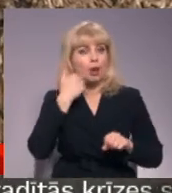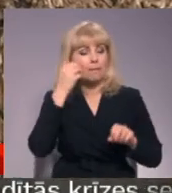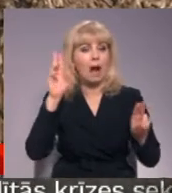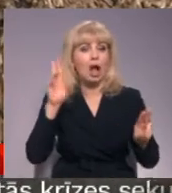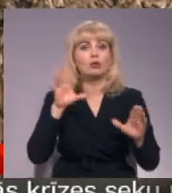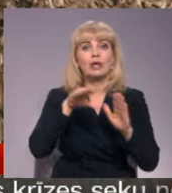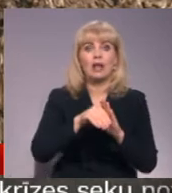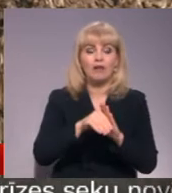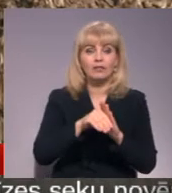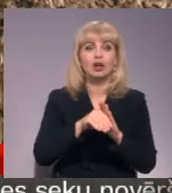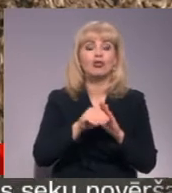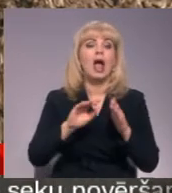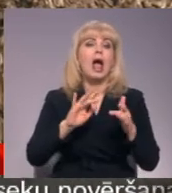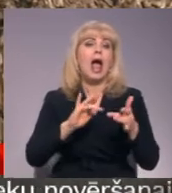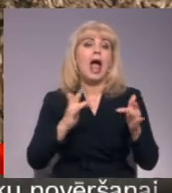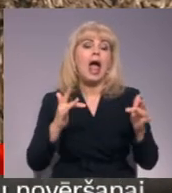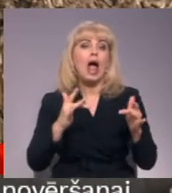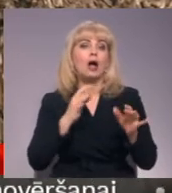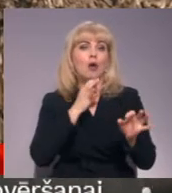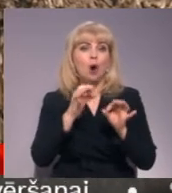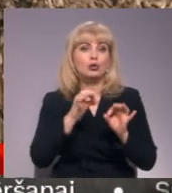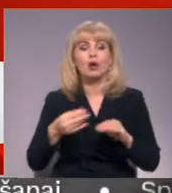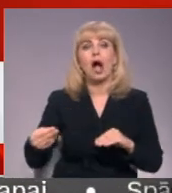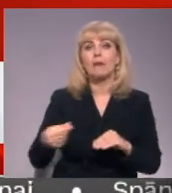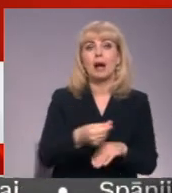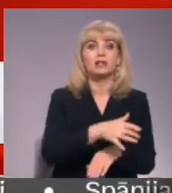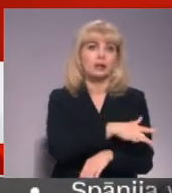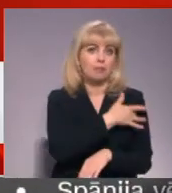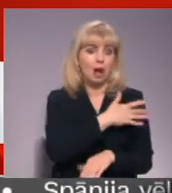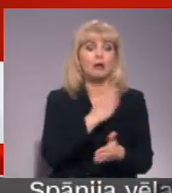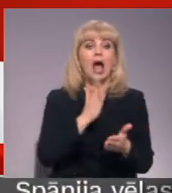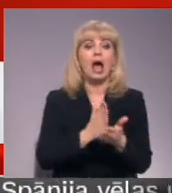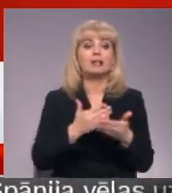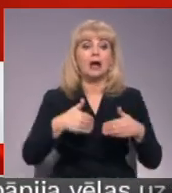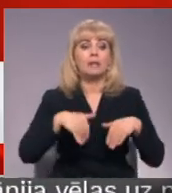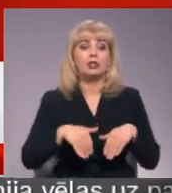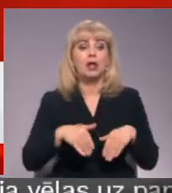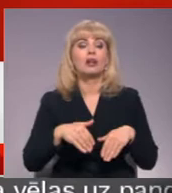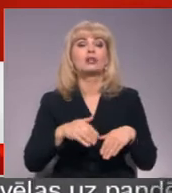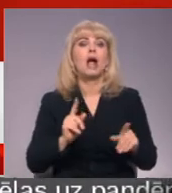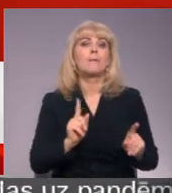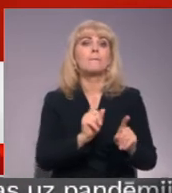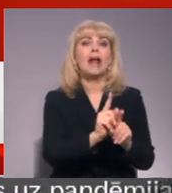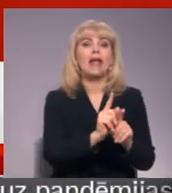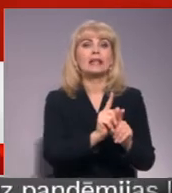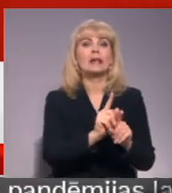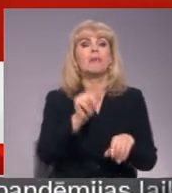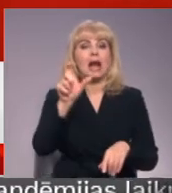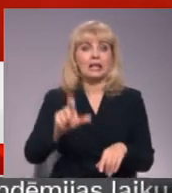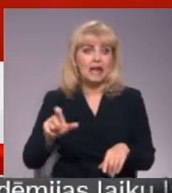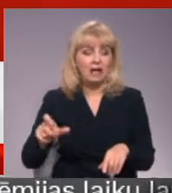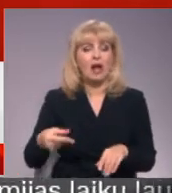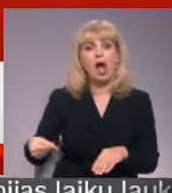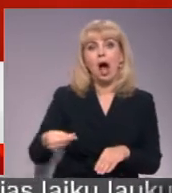ieviešot arī e-konsultācijas kā apmaksātu pakalpojumi. Esam izlēmoši nākt pretī saviem klientiem un šajā laikā